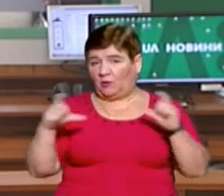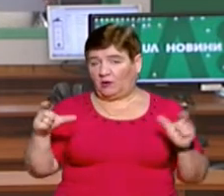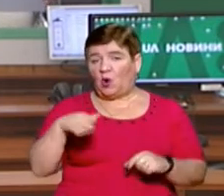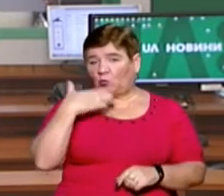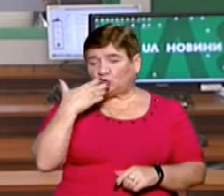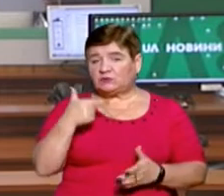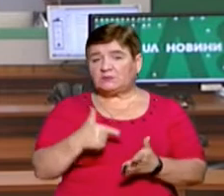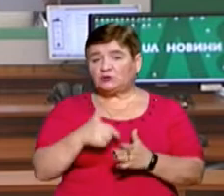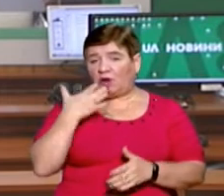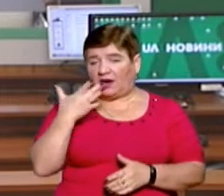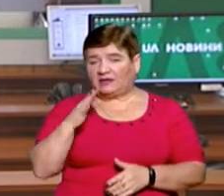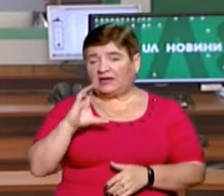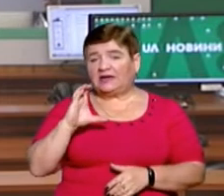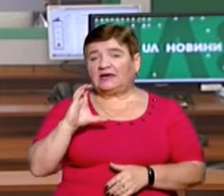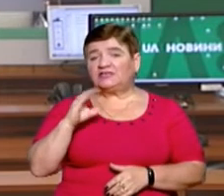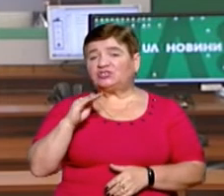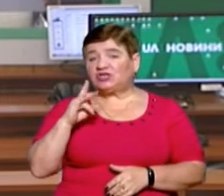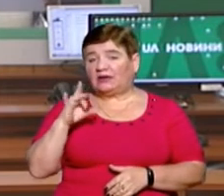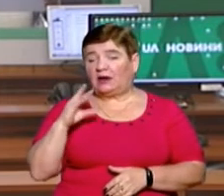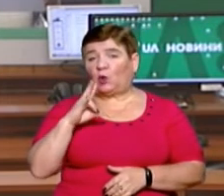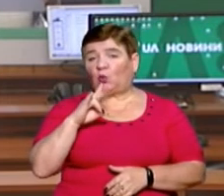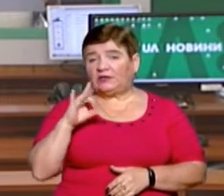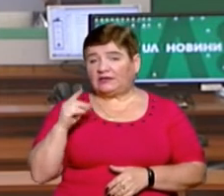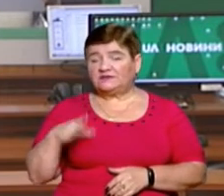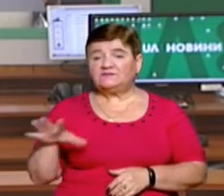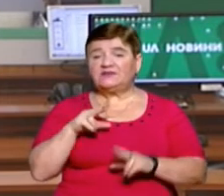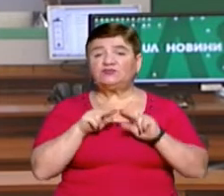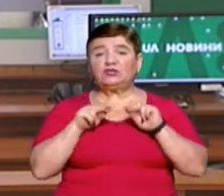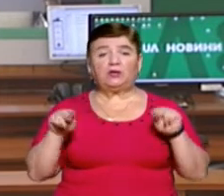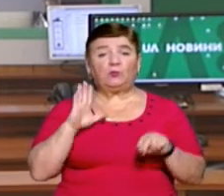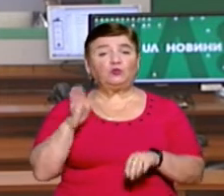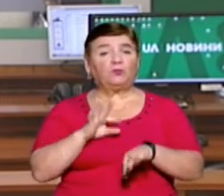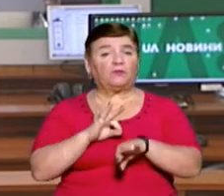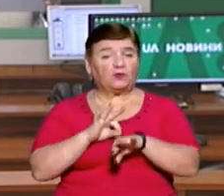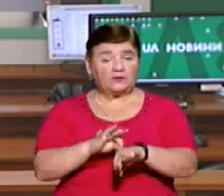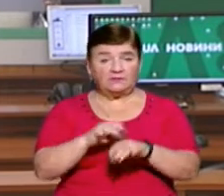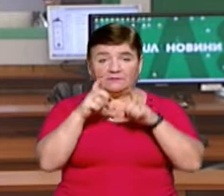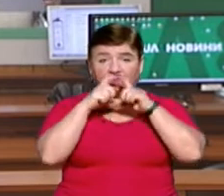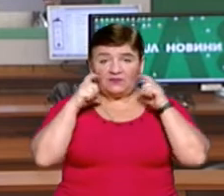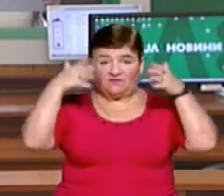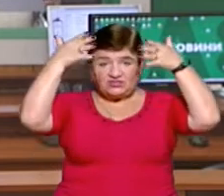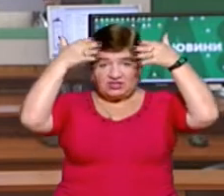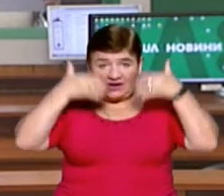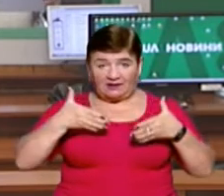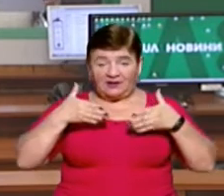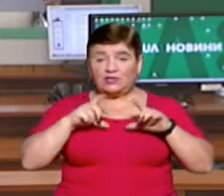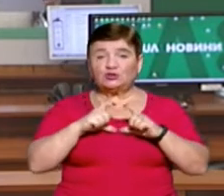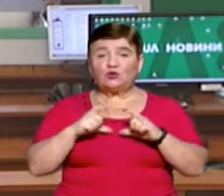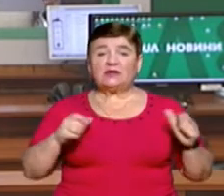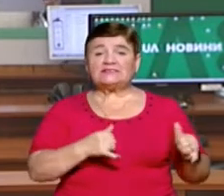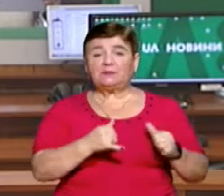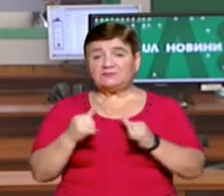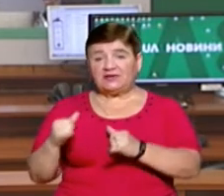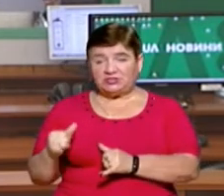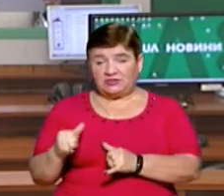Ужгородської міськради Жанна Дуденець. За її словами, вчителі будуть проводити уроки в захисних щитках. Школи забезпечені